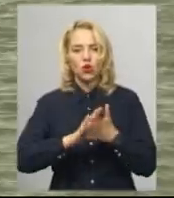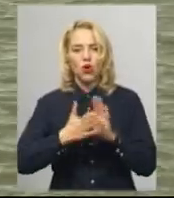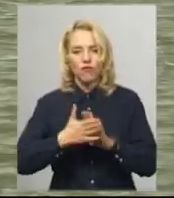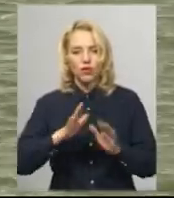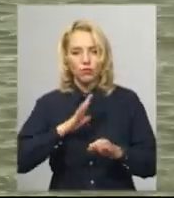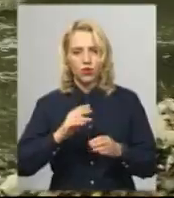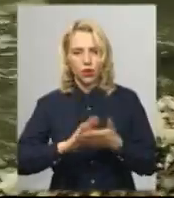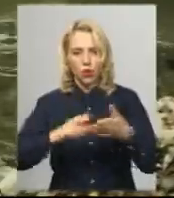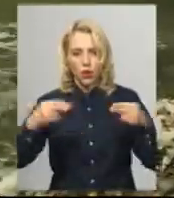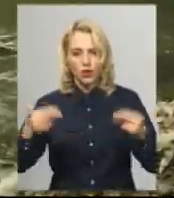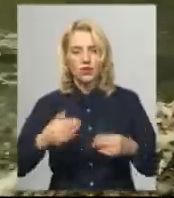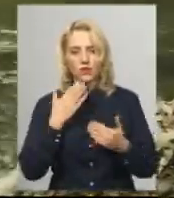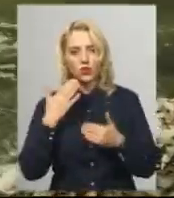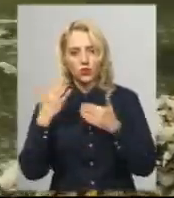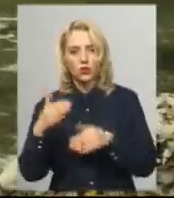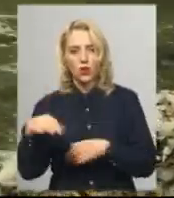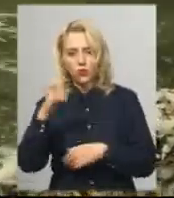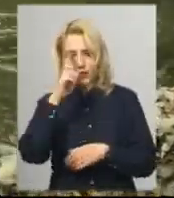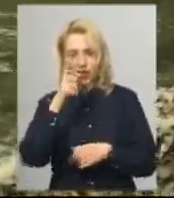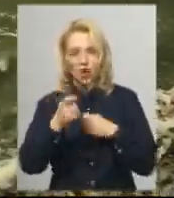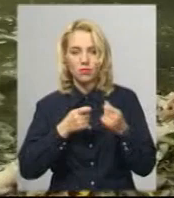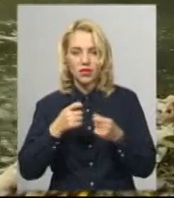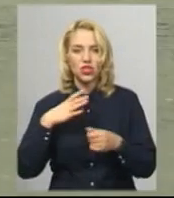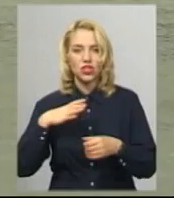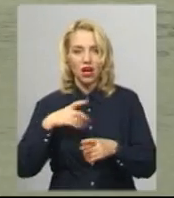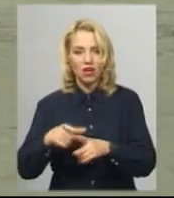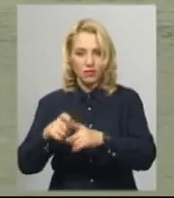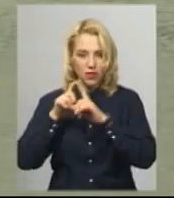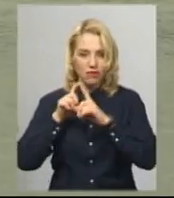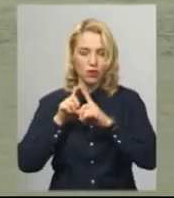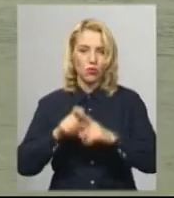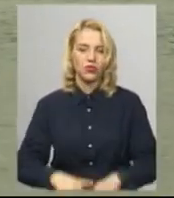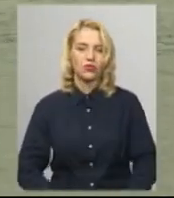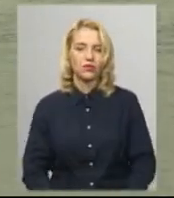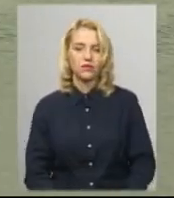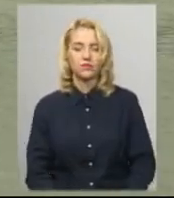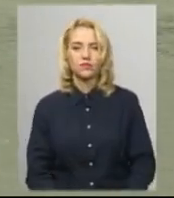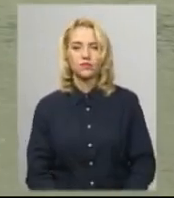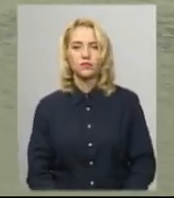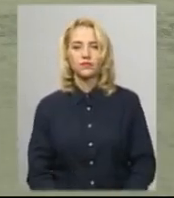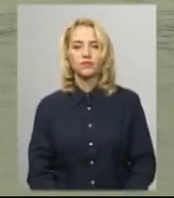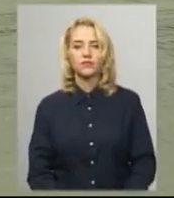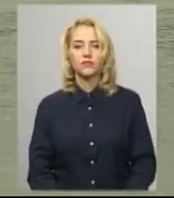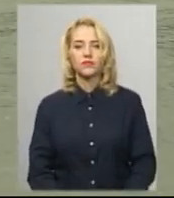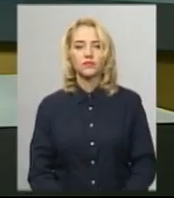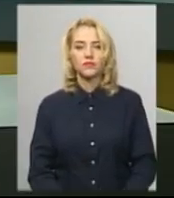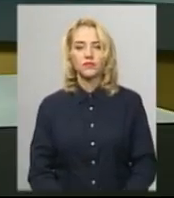звернулися до Хмельницької облдержадміністрації. Очікуємо на відповідь. Михайло Жила, Юрій Чорний. Новини на Суспільному. Хмельниччина.